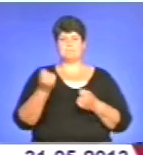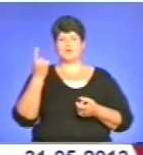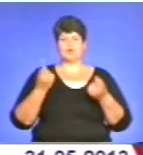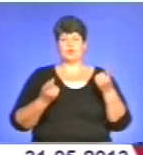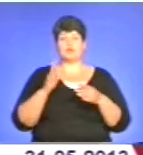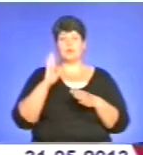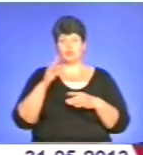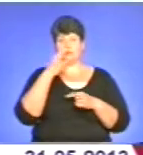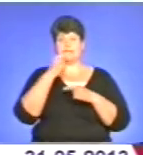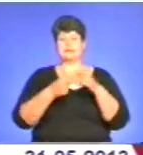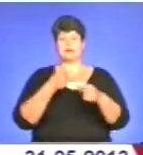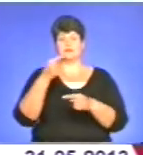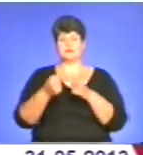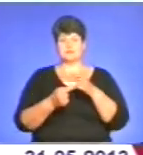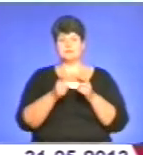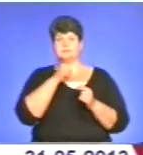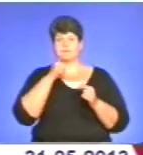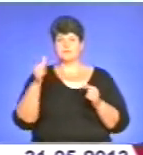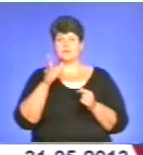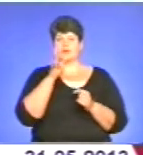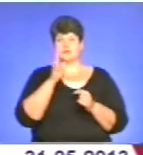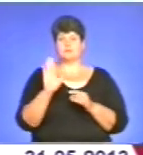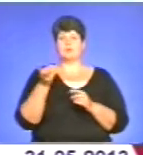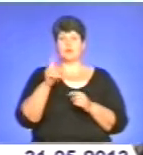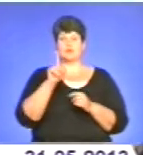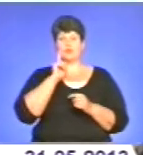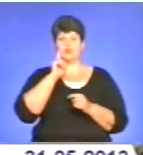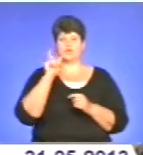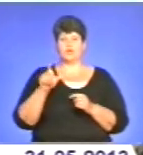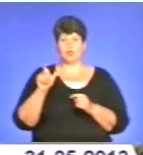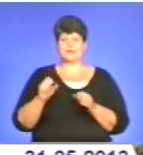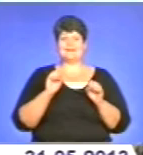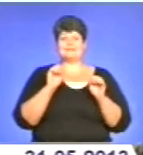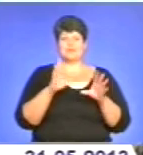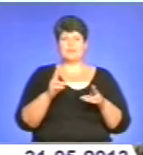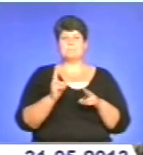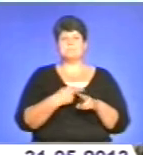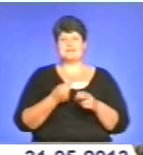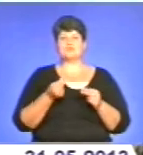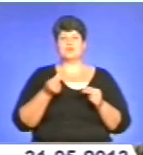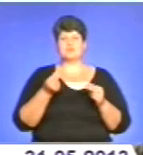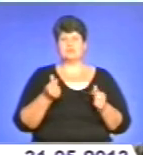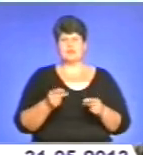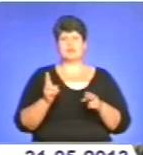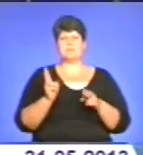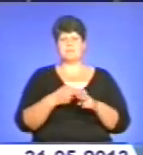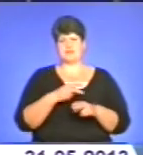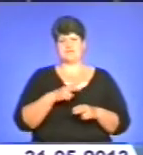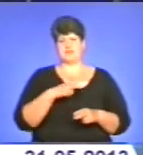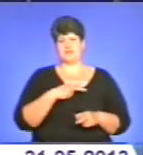традицією, певні проміжки часу приходять молоді люди, здають безоплатно, без всяких винагород.